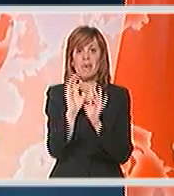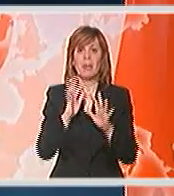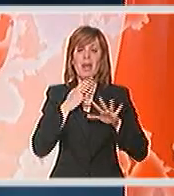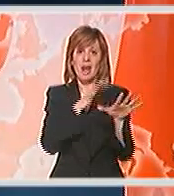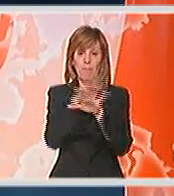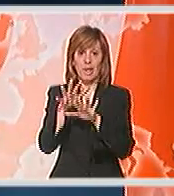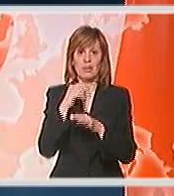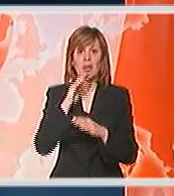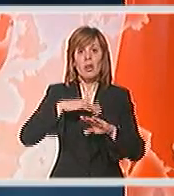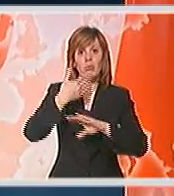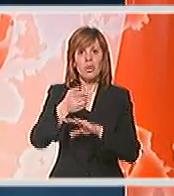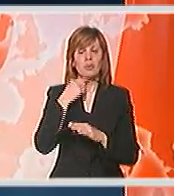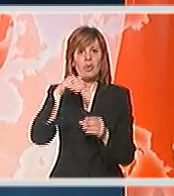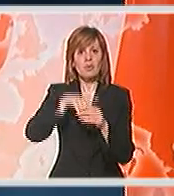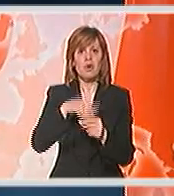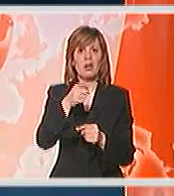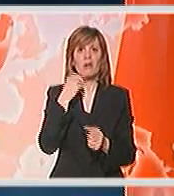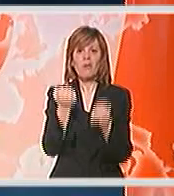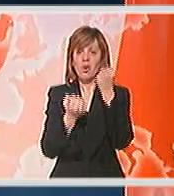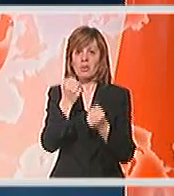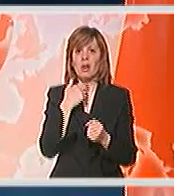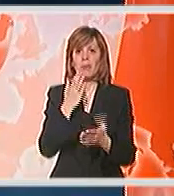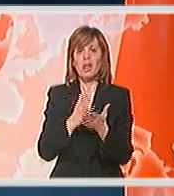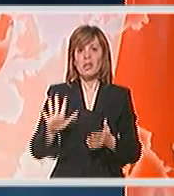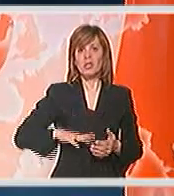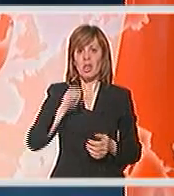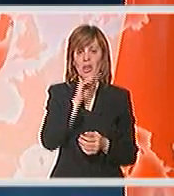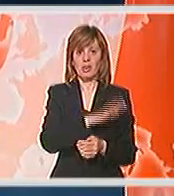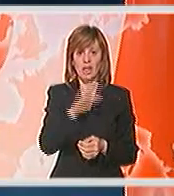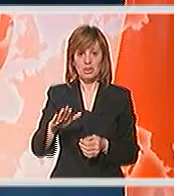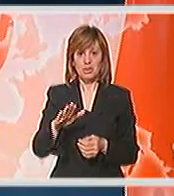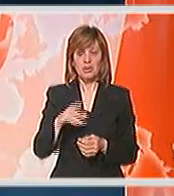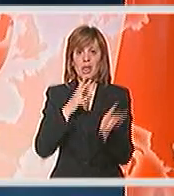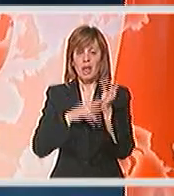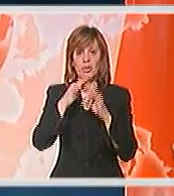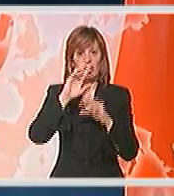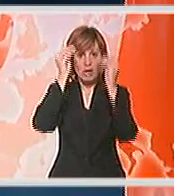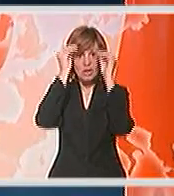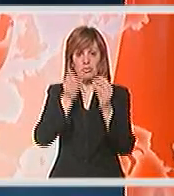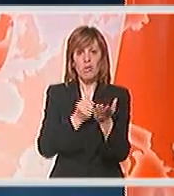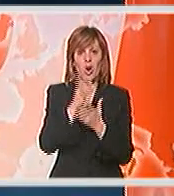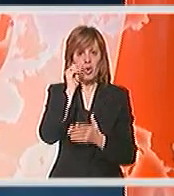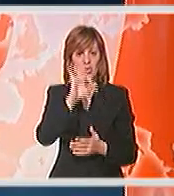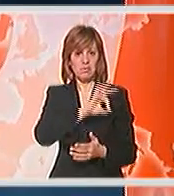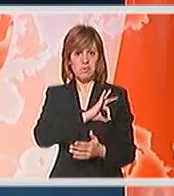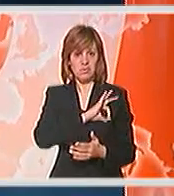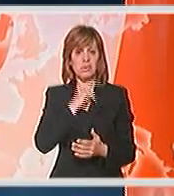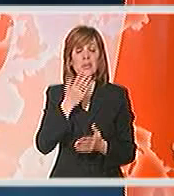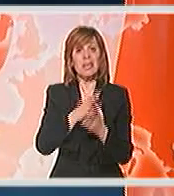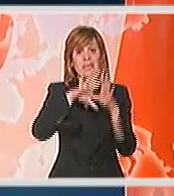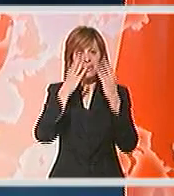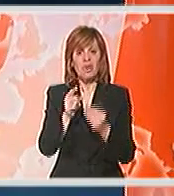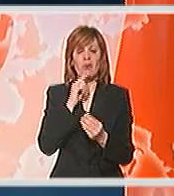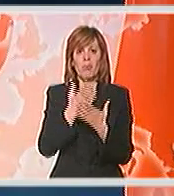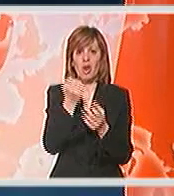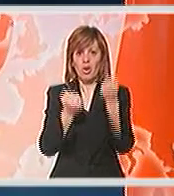napad, da bi se kasnije spostavilo da su u vozilima bili žene i deca. NATO nije saopšte broj žrtava, kao ni da li su svi koji su